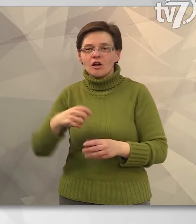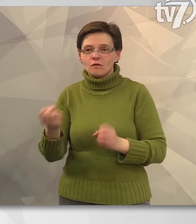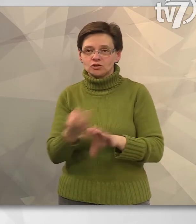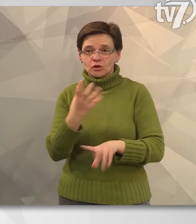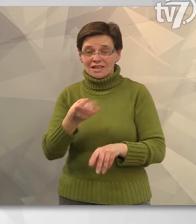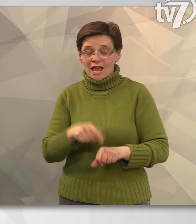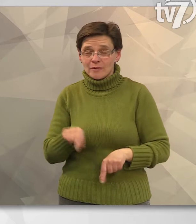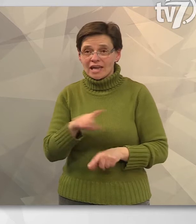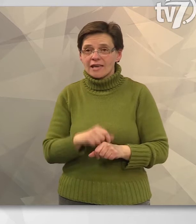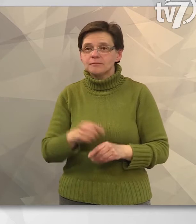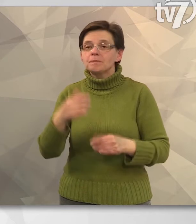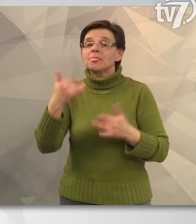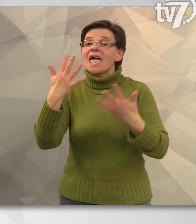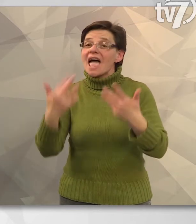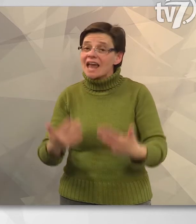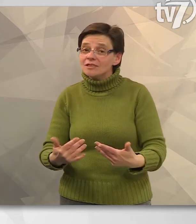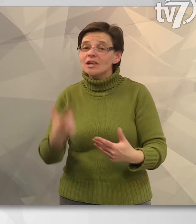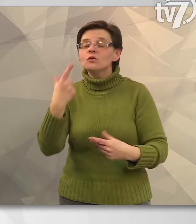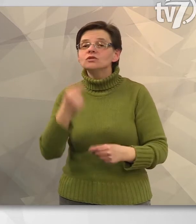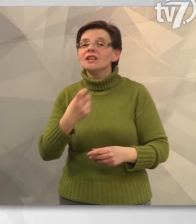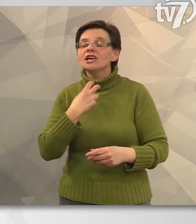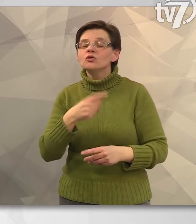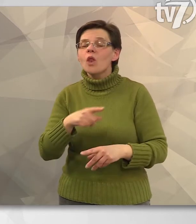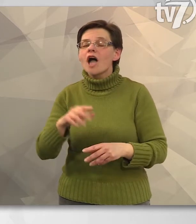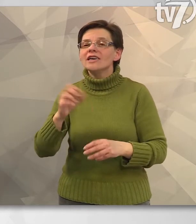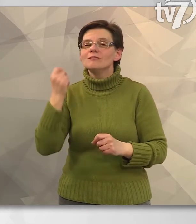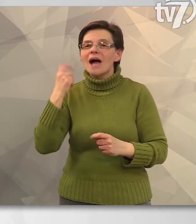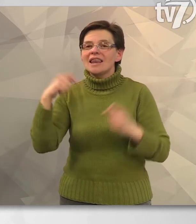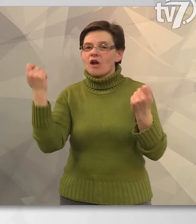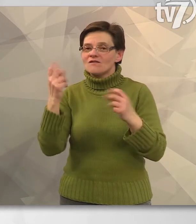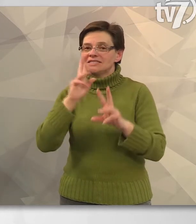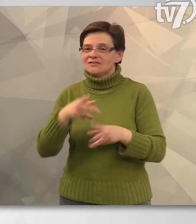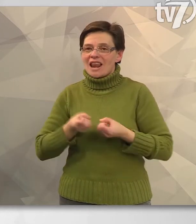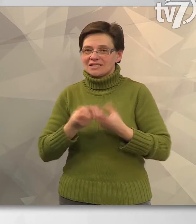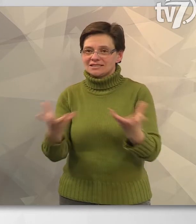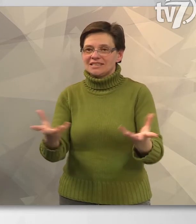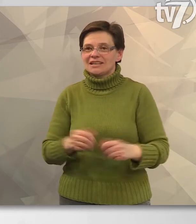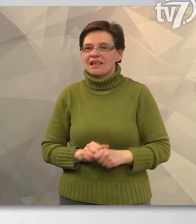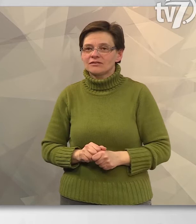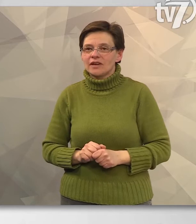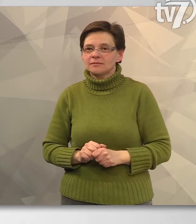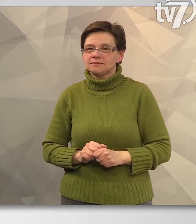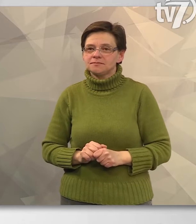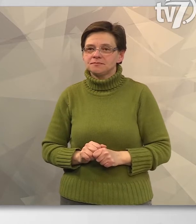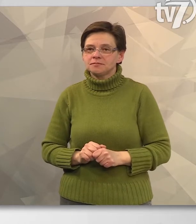főzdék termékeit. A verseny eredményét a 20. Gyulai és Pálinka fesztiválon hirdetik ki.